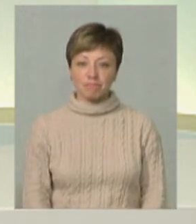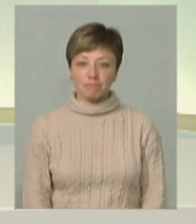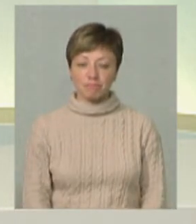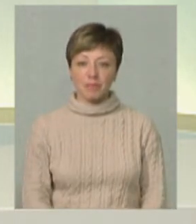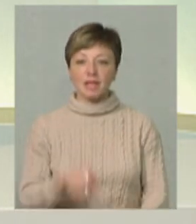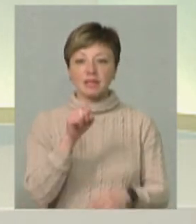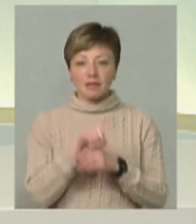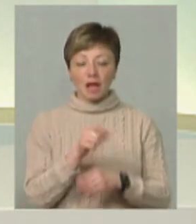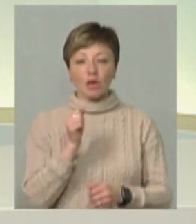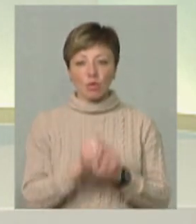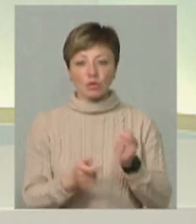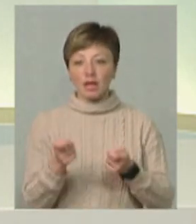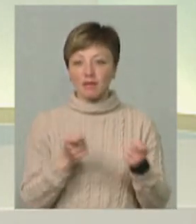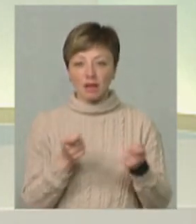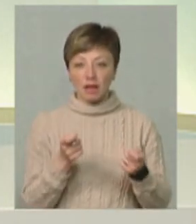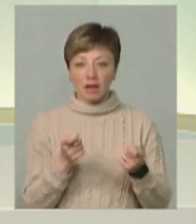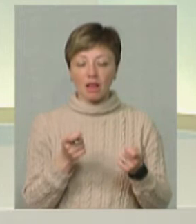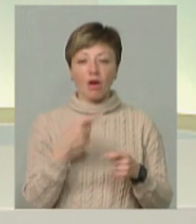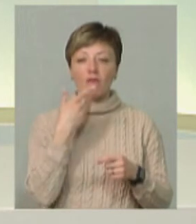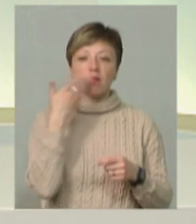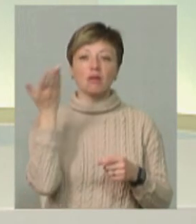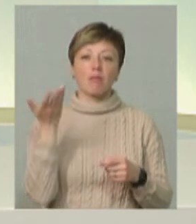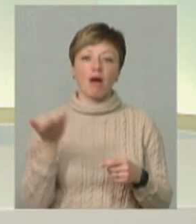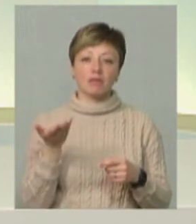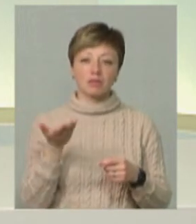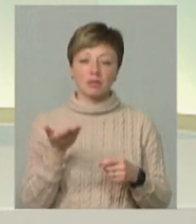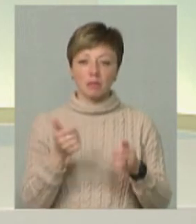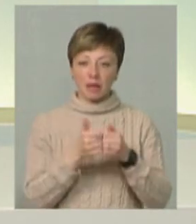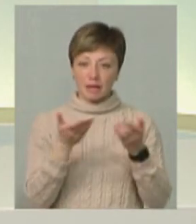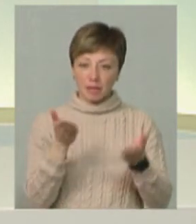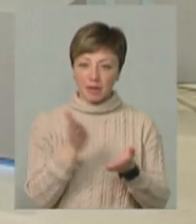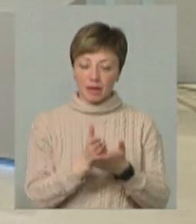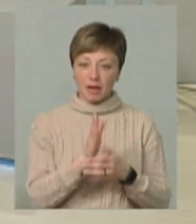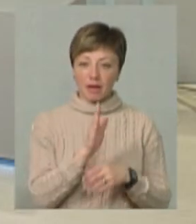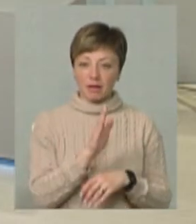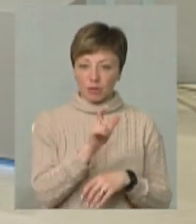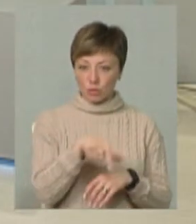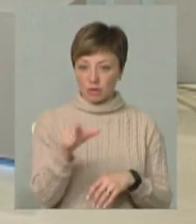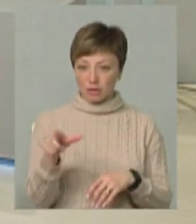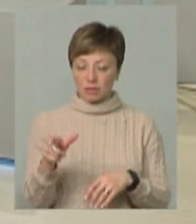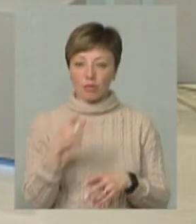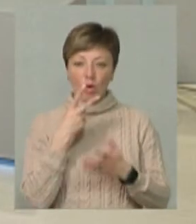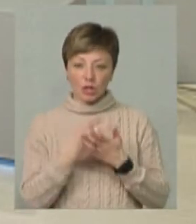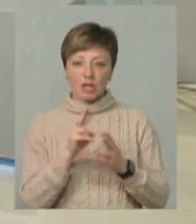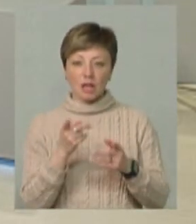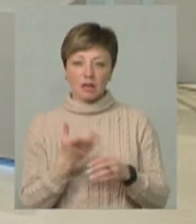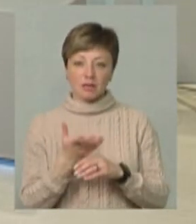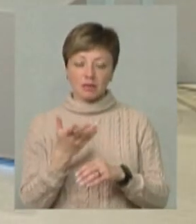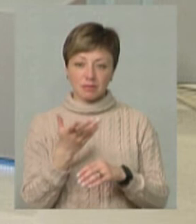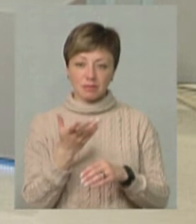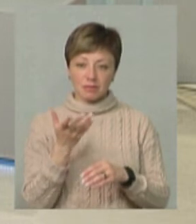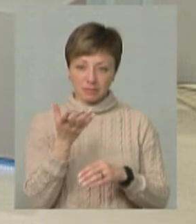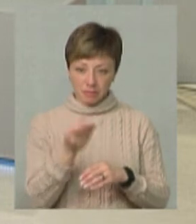Завдання кожного керівника – не говорити пафосні речі. А от біля тобі є Іван, Петро, Василь. Покажи, як ти його за нього задбав.